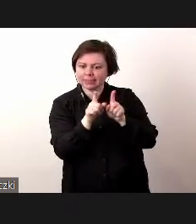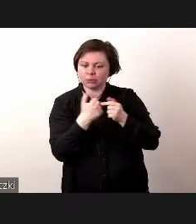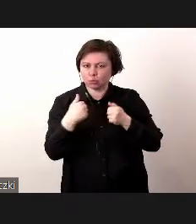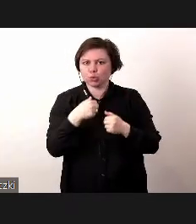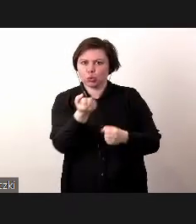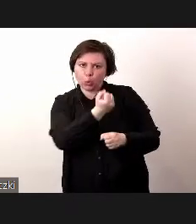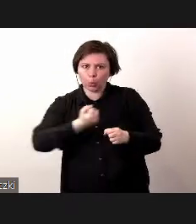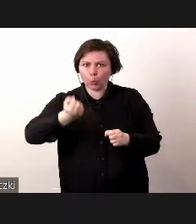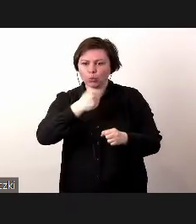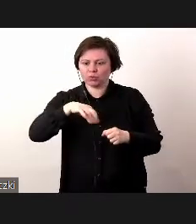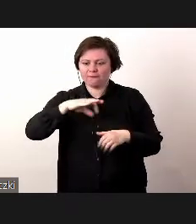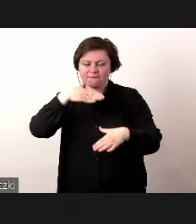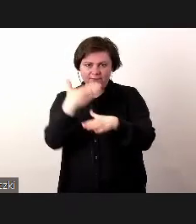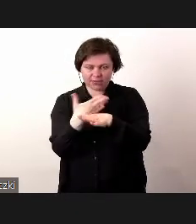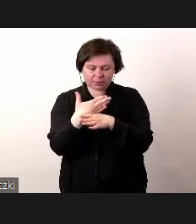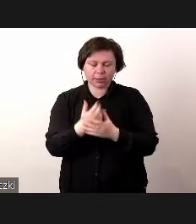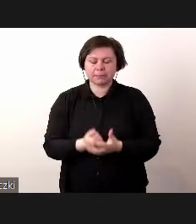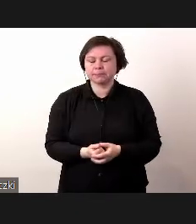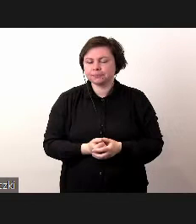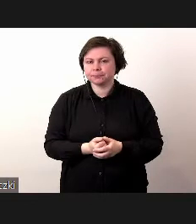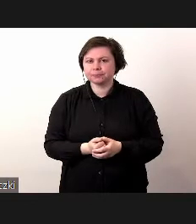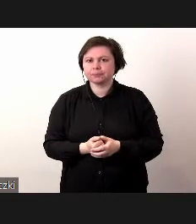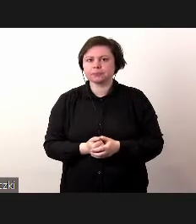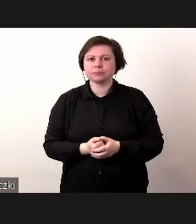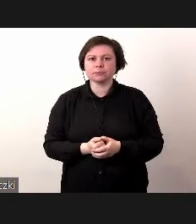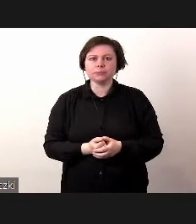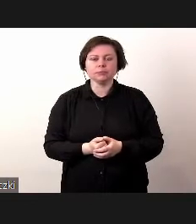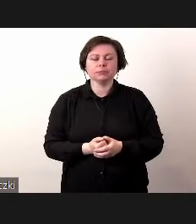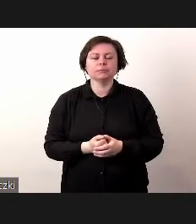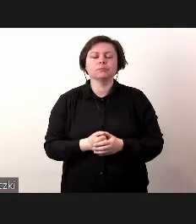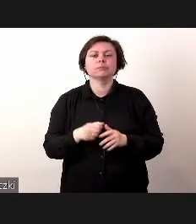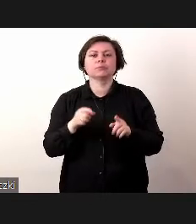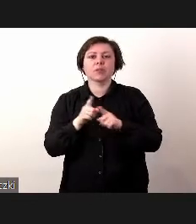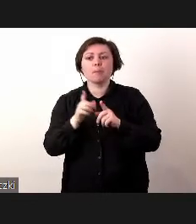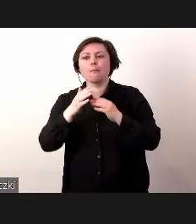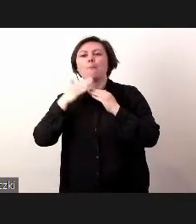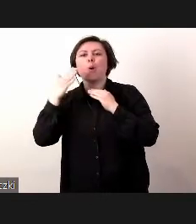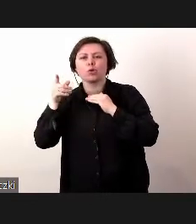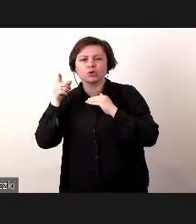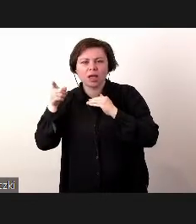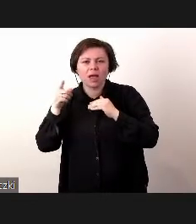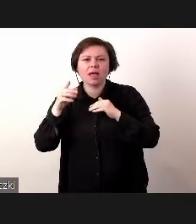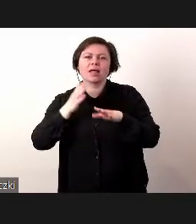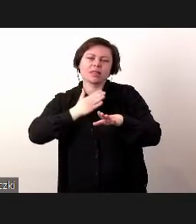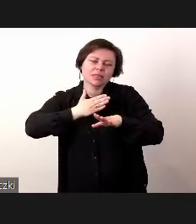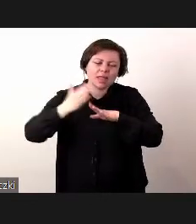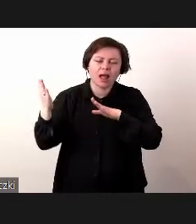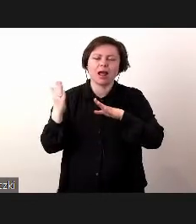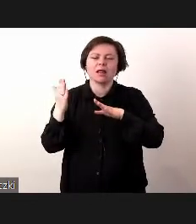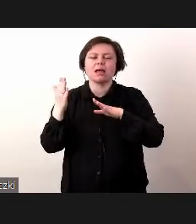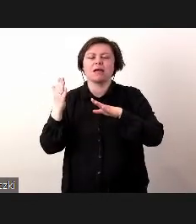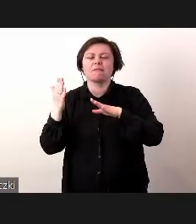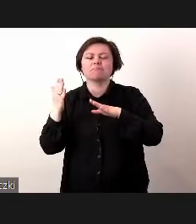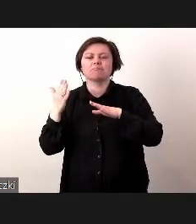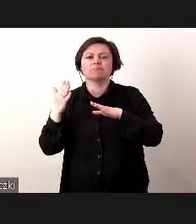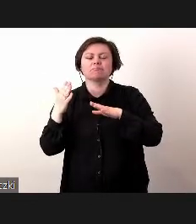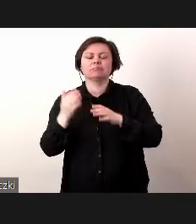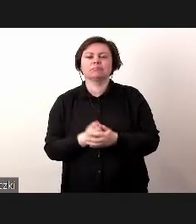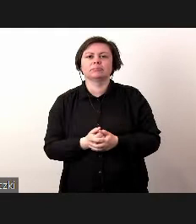stosować i wdrażać. Oczywiście poza tym nadal pojawiają się